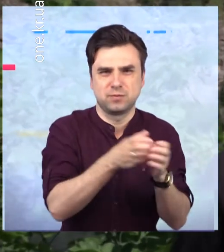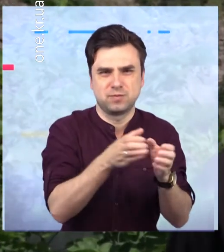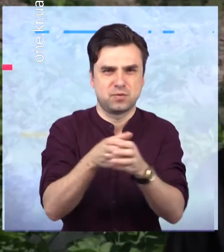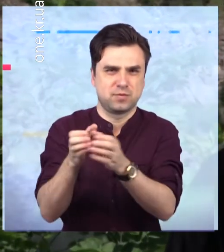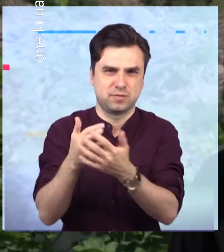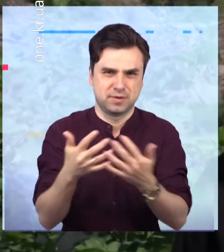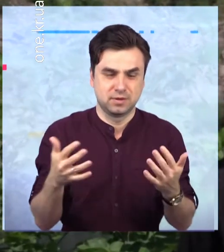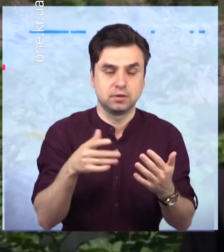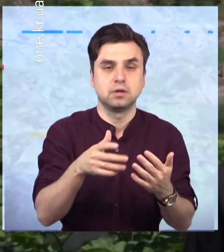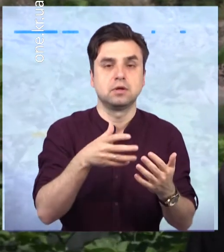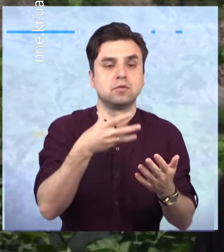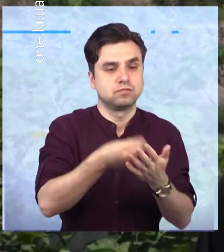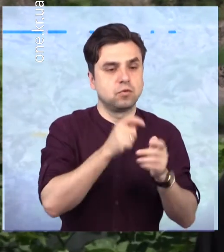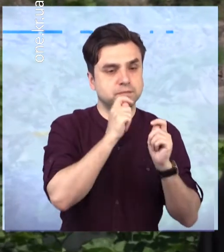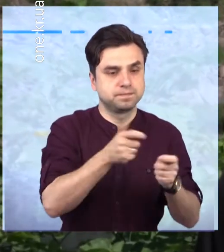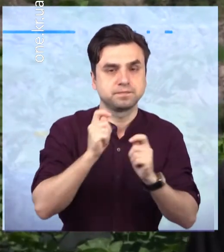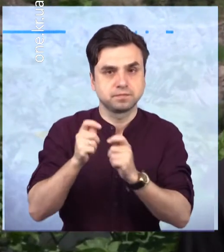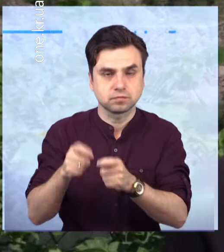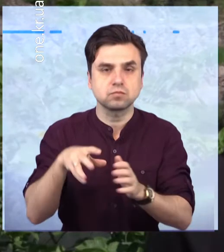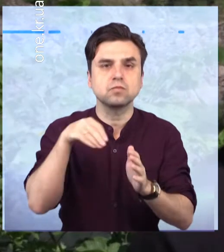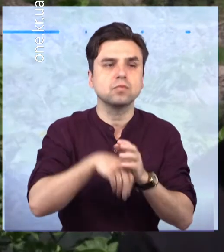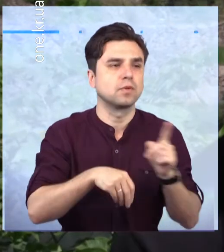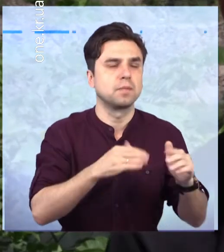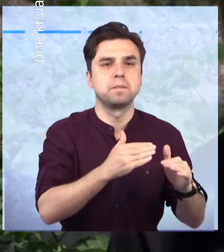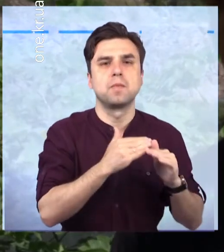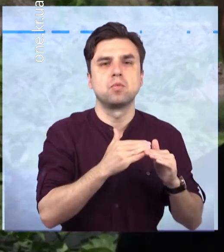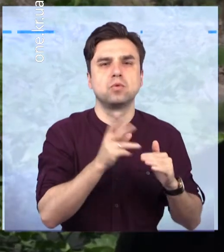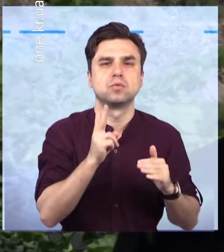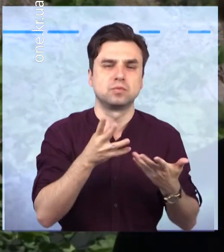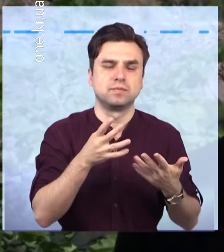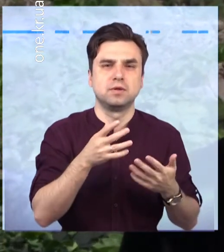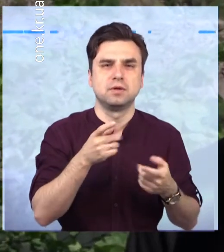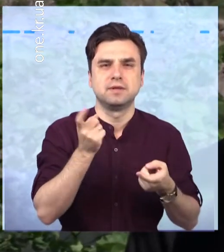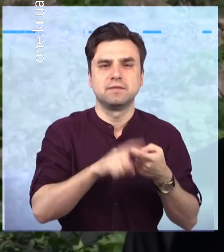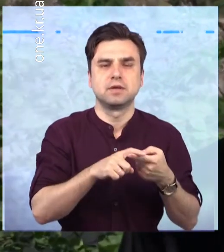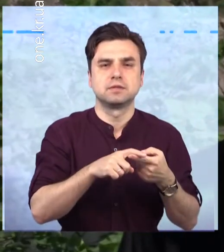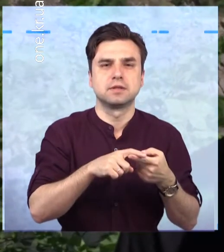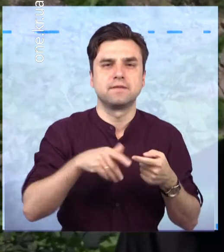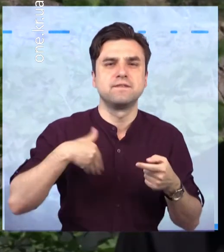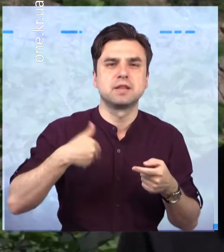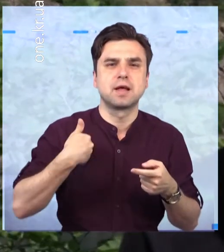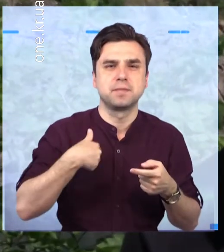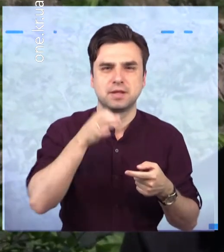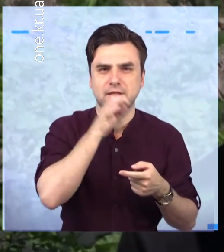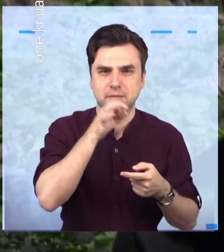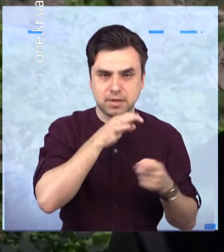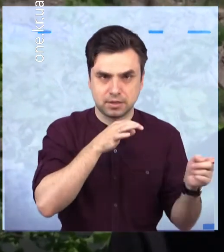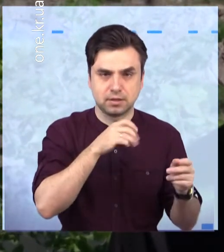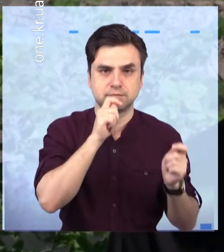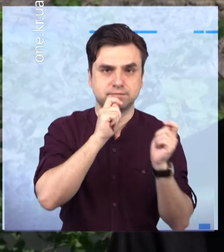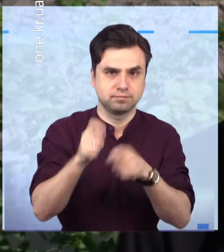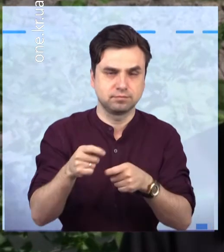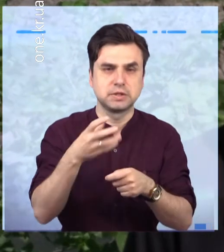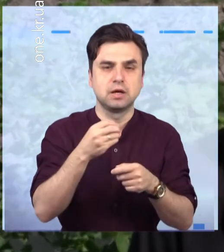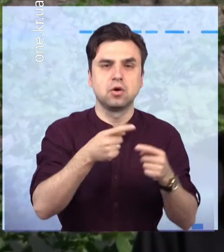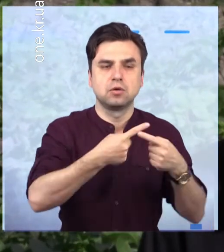Також отримують переможці призи від партнерів. Це вітаміни від NoFood та ProMedical. Також